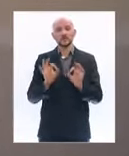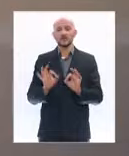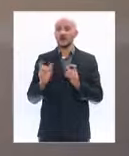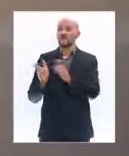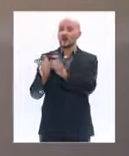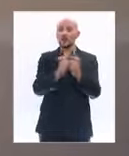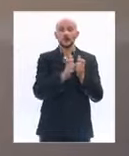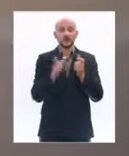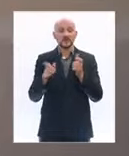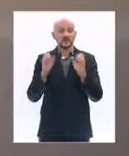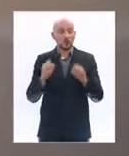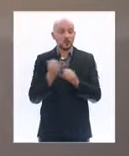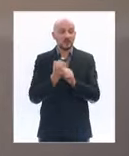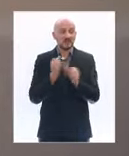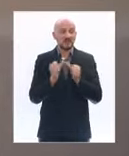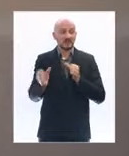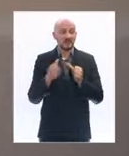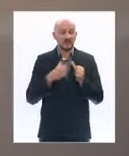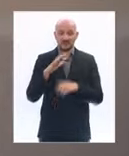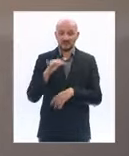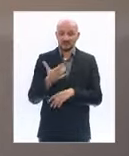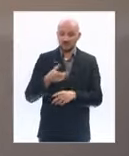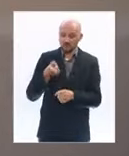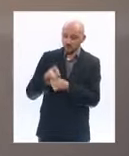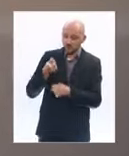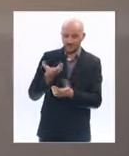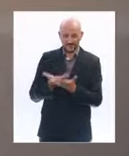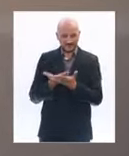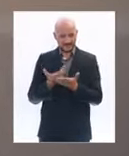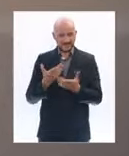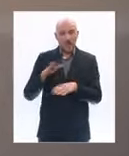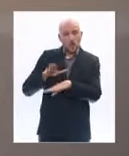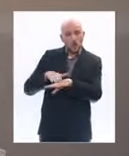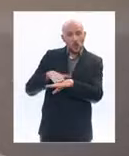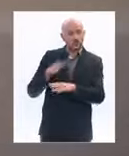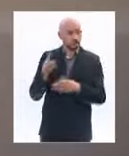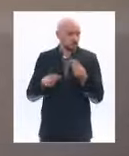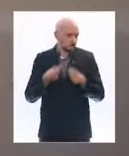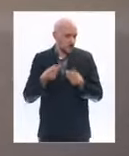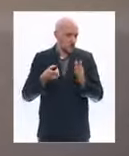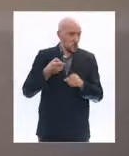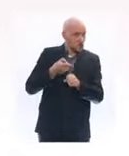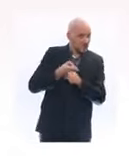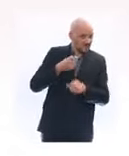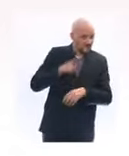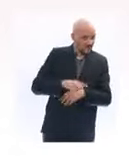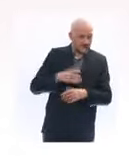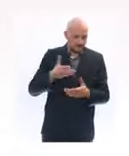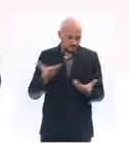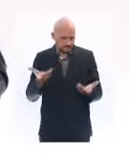permettre. Est-ce que c'est une recommandation ou obligatoire ? Si c'est une recommandation, peut-on parler dans ce cas d'un semi-confinement ? Je vous remercie.